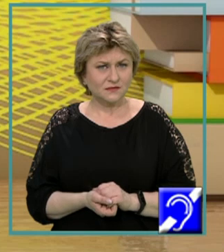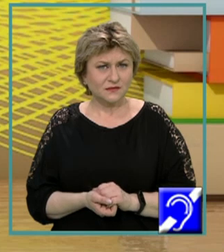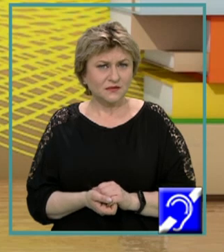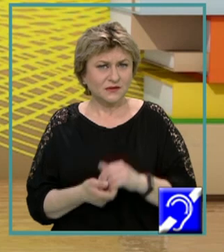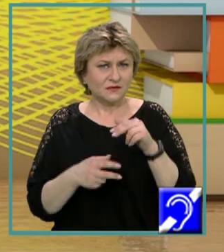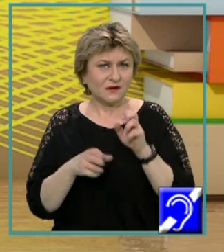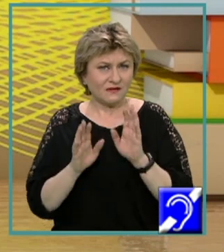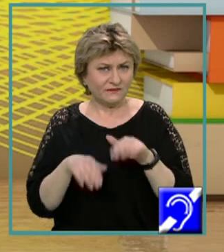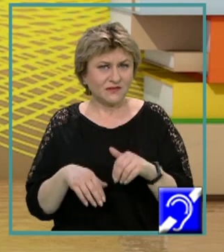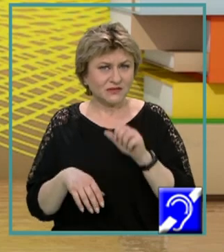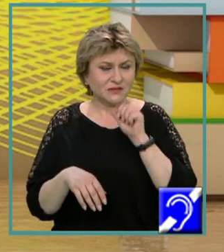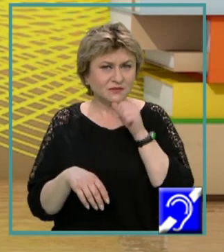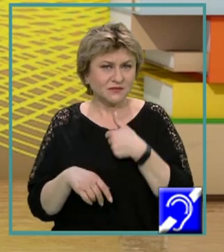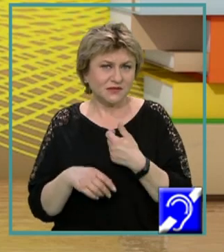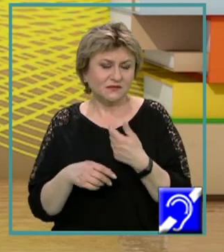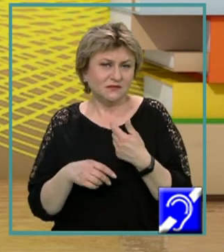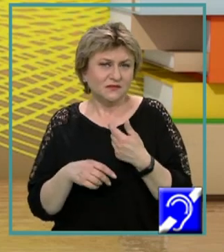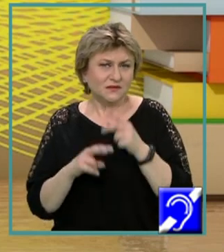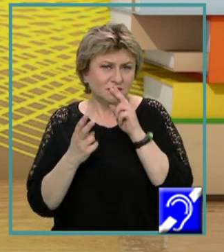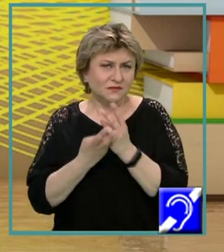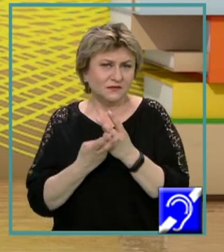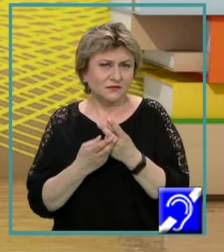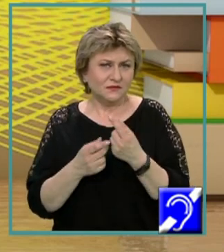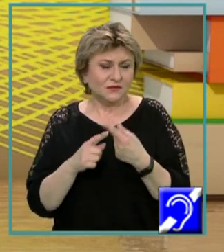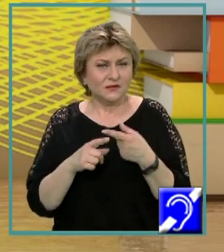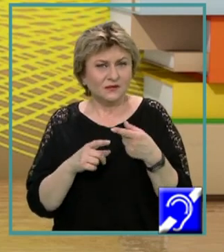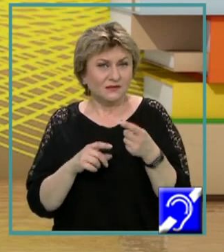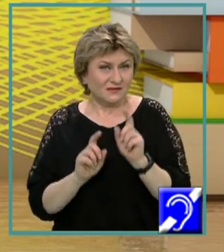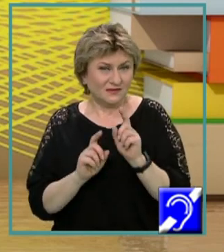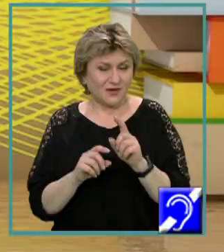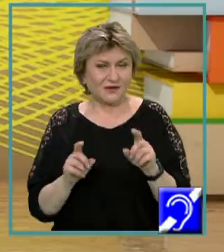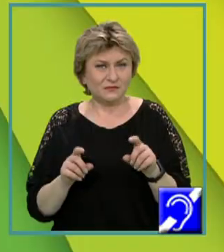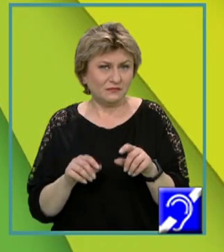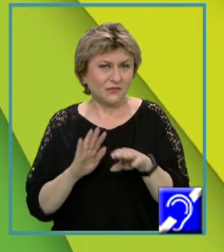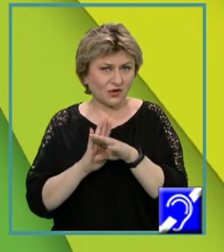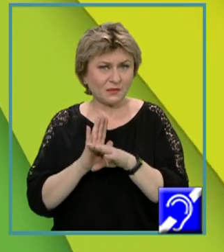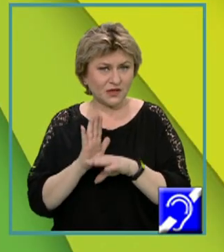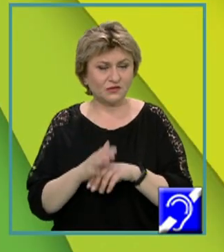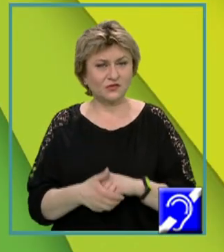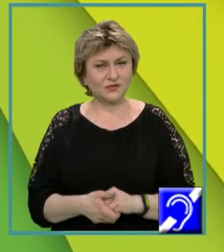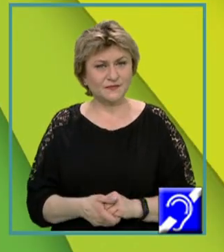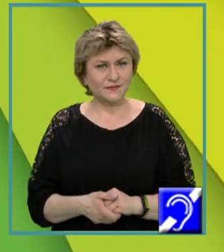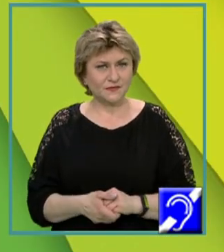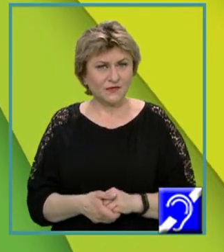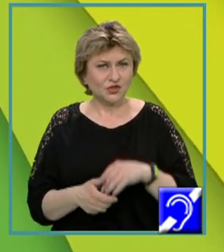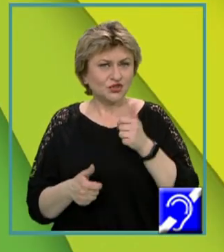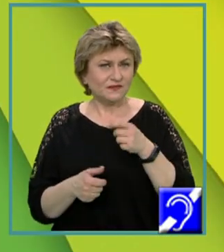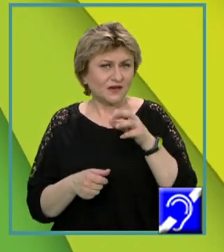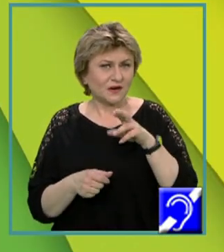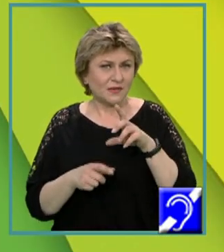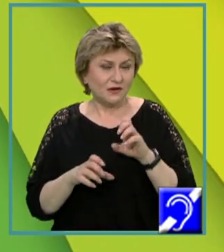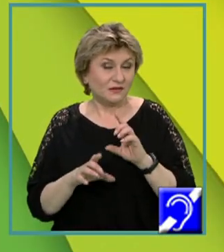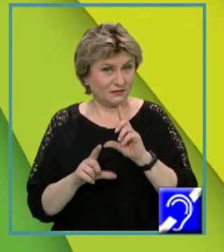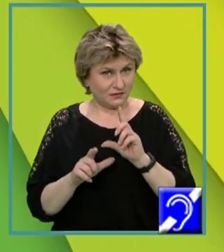neavând nimic de a face cu opțiunea programatorului. În Pascal, variabilele trebuie